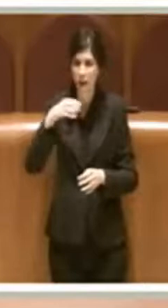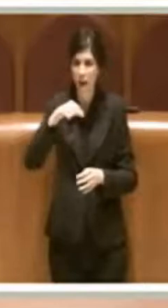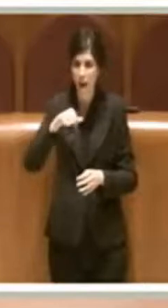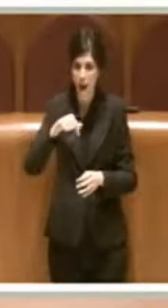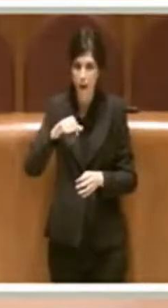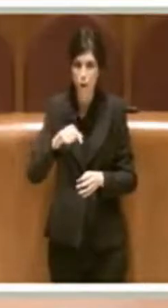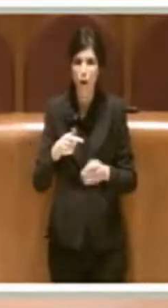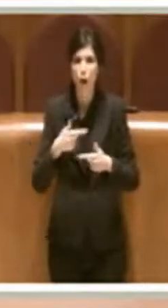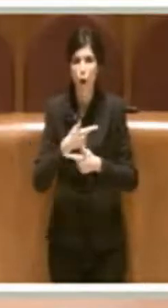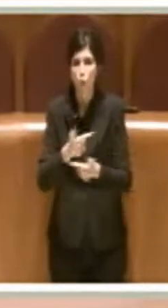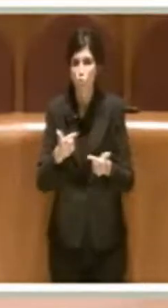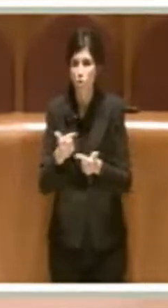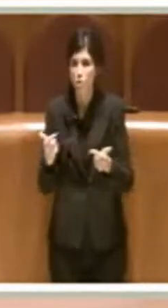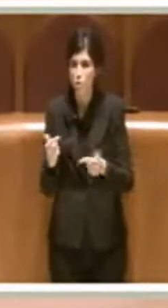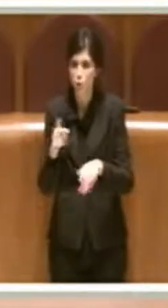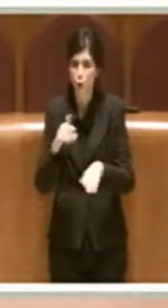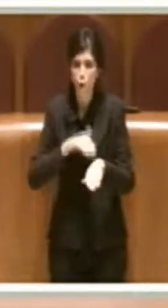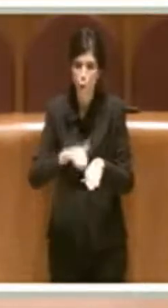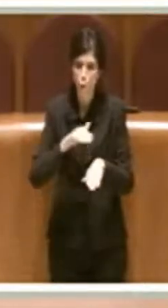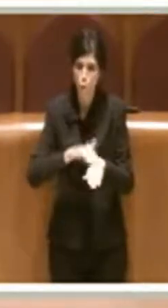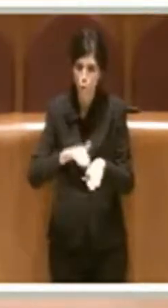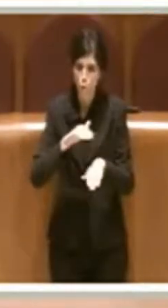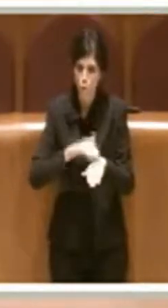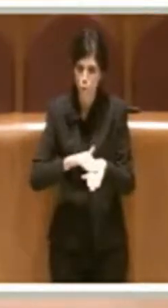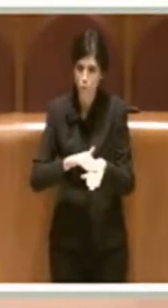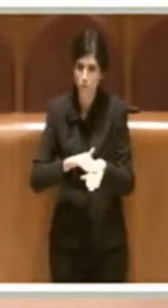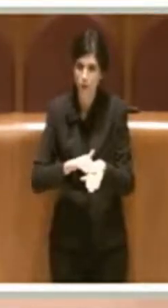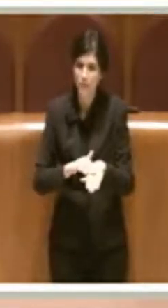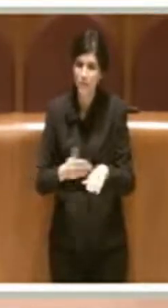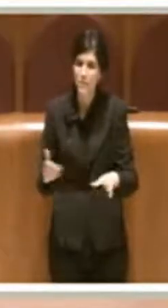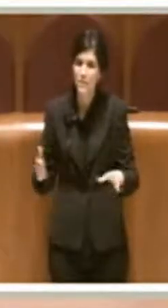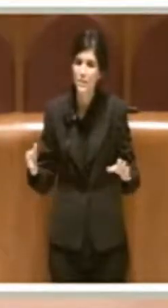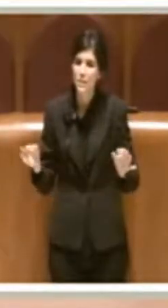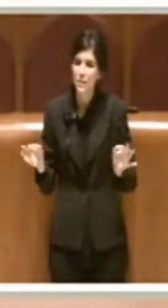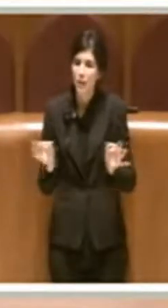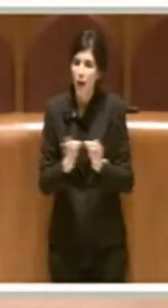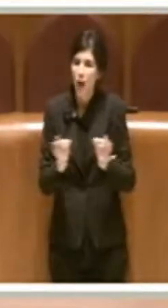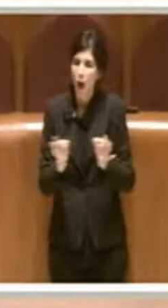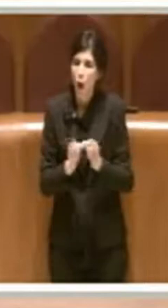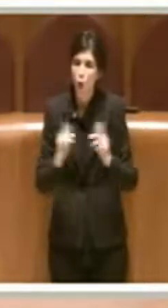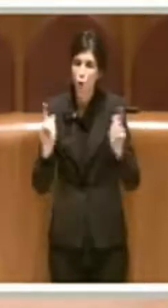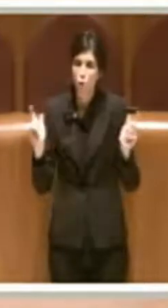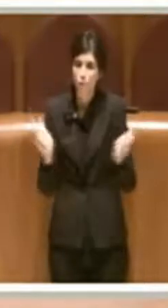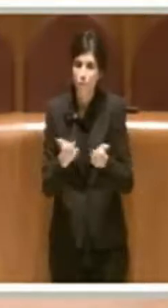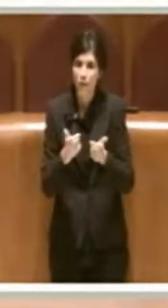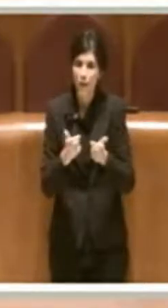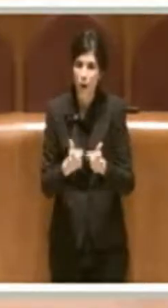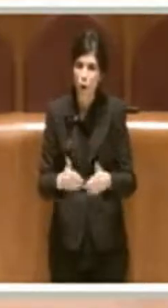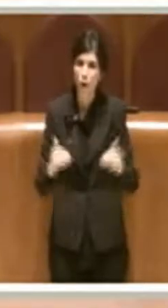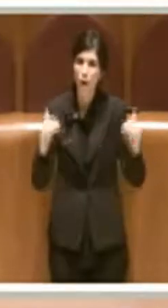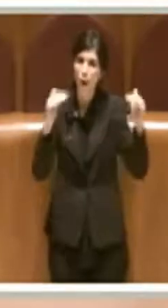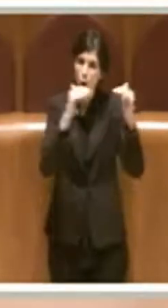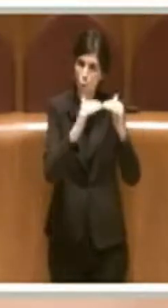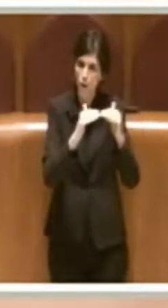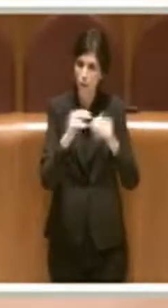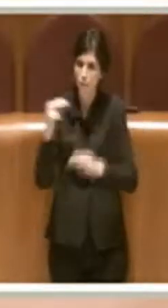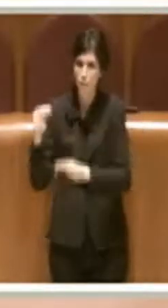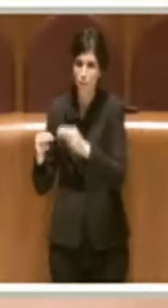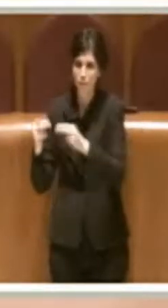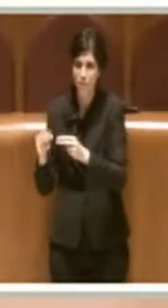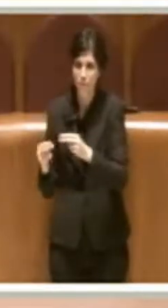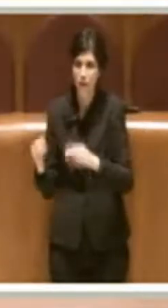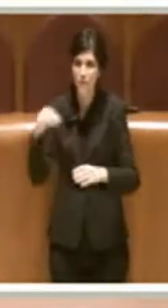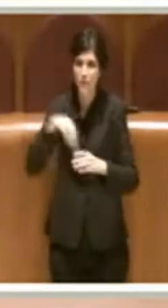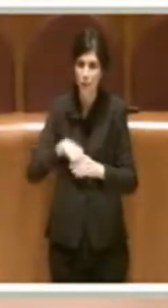concessione dovranno essere utilizzati compatibilmente nel rispetto dei vincoli di equilibrio di bilancio per promuovere progetti inerenti alla